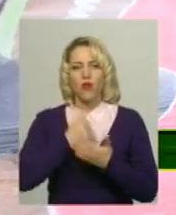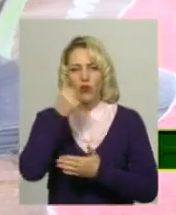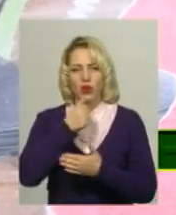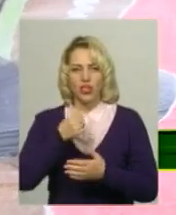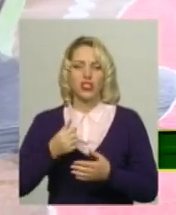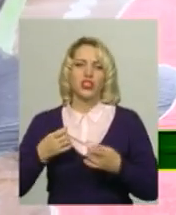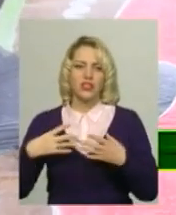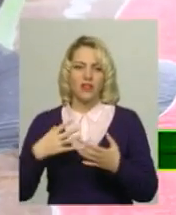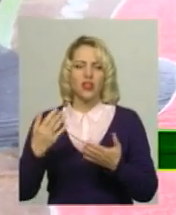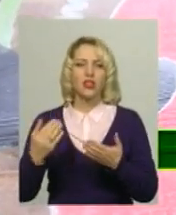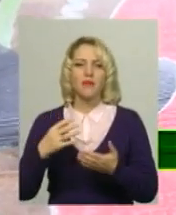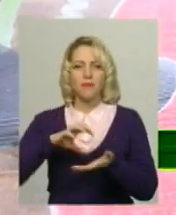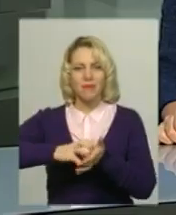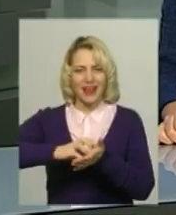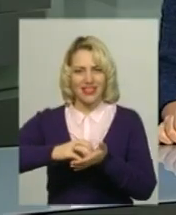обласному центрі.